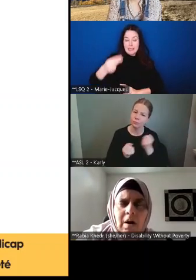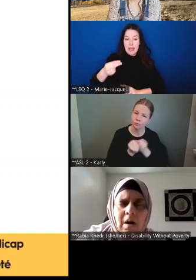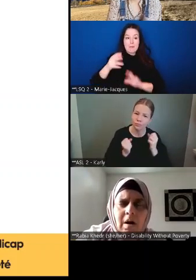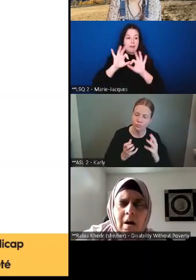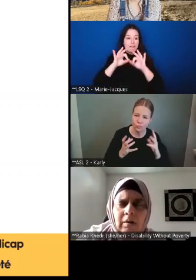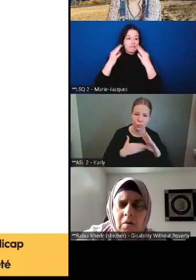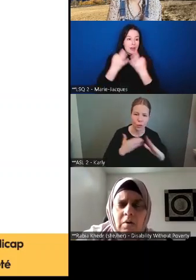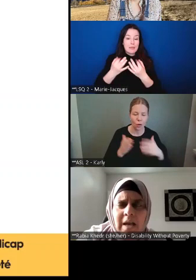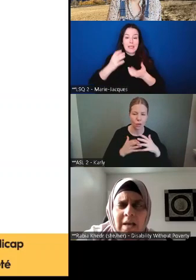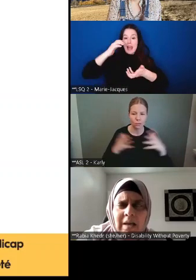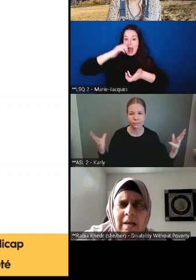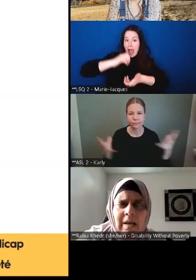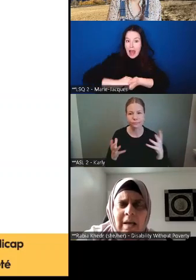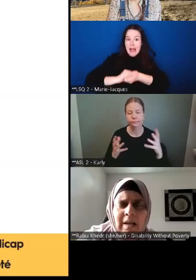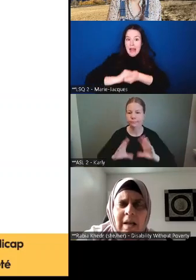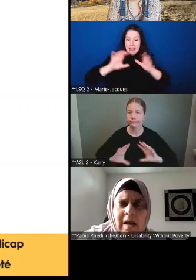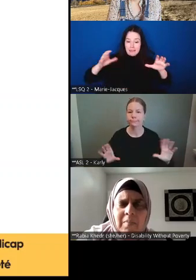alliés.